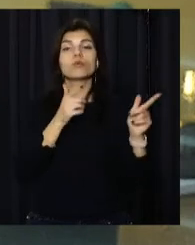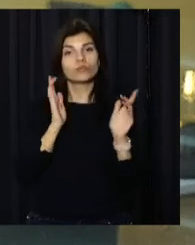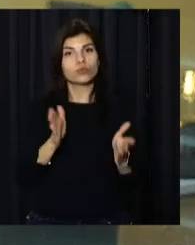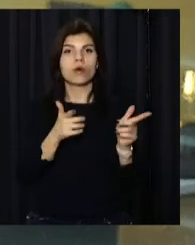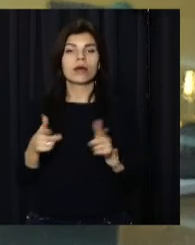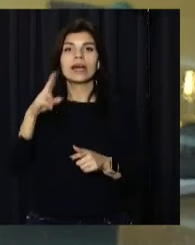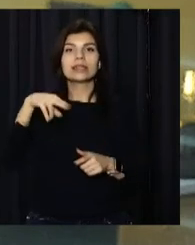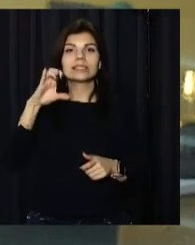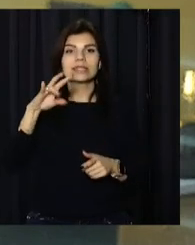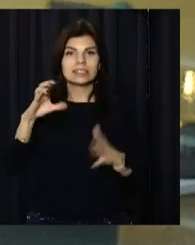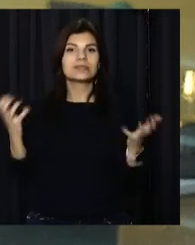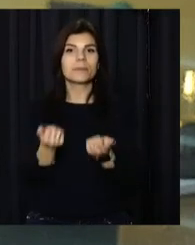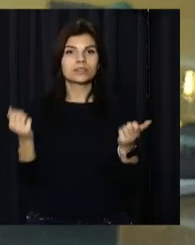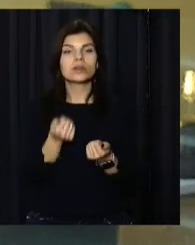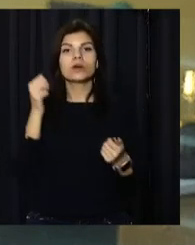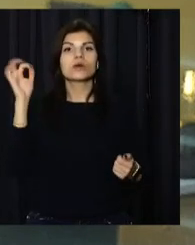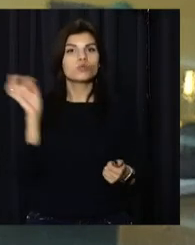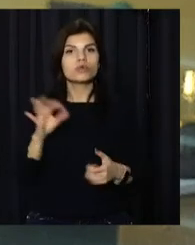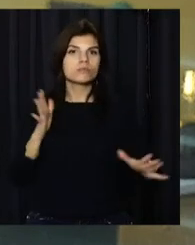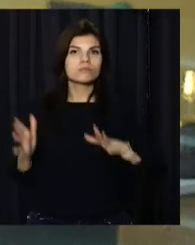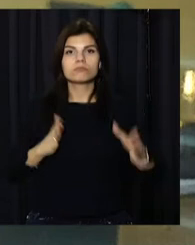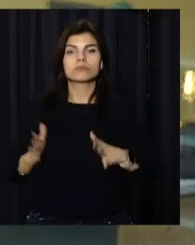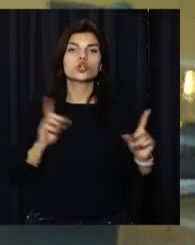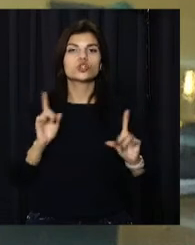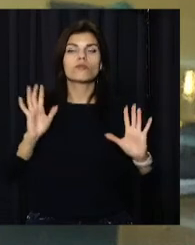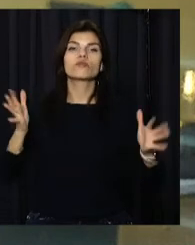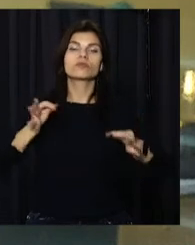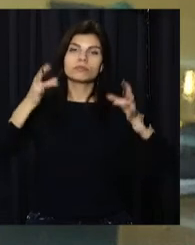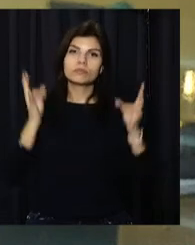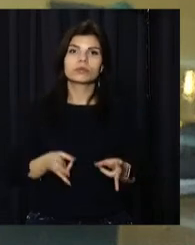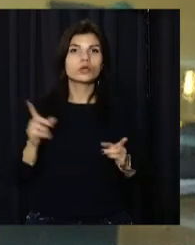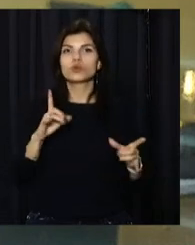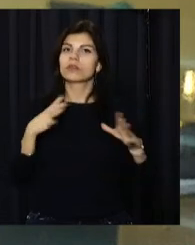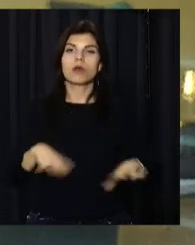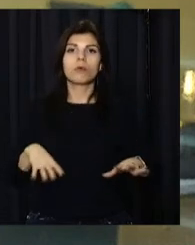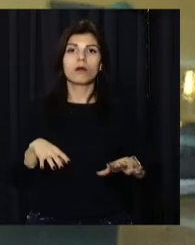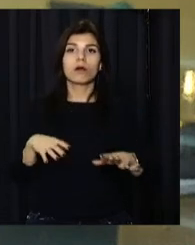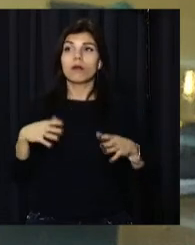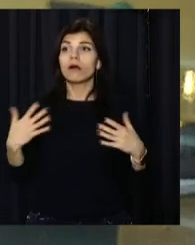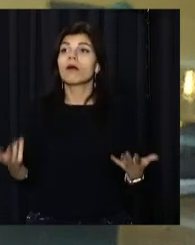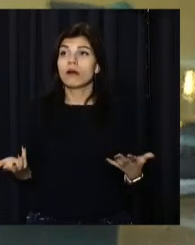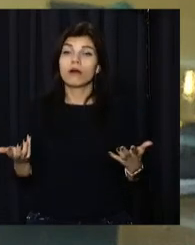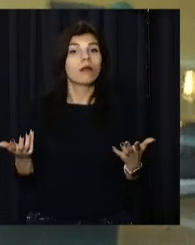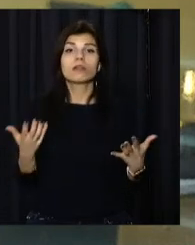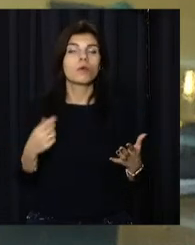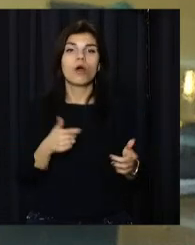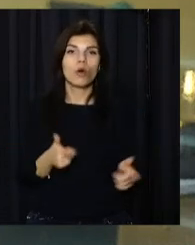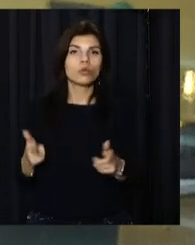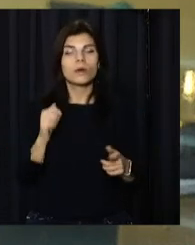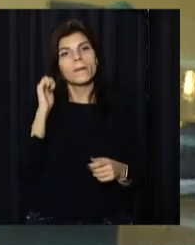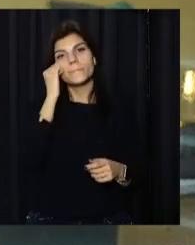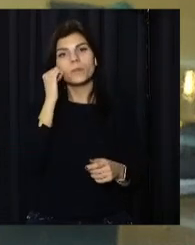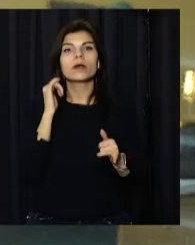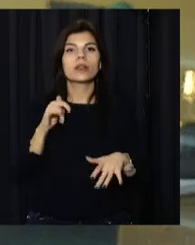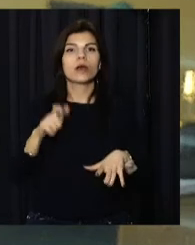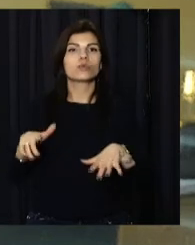У ДСНС кажуть, рятувальники постійно тренуються, щоб надзвичайні ситуації не заскочили їх зненацька. Для цього підготували пам'ятку